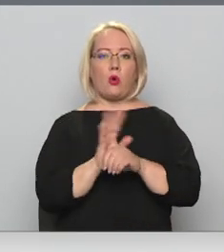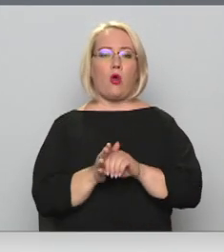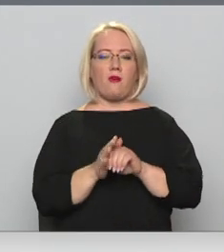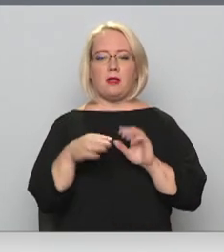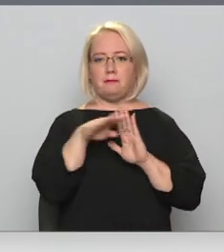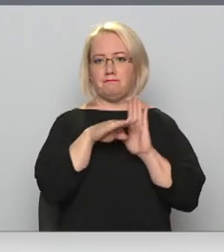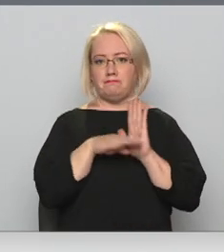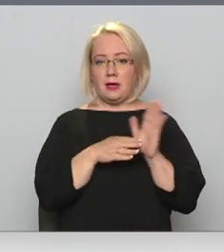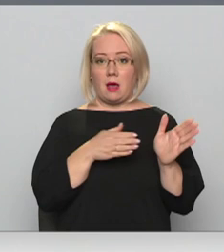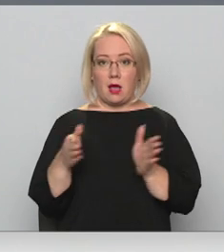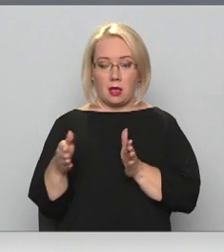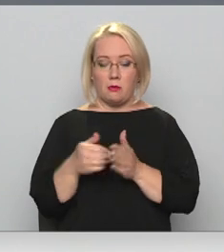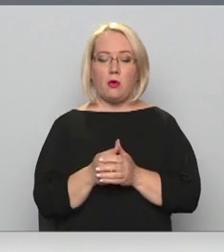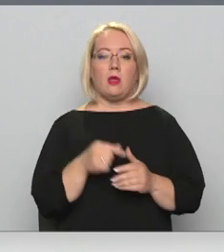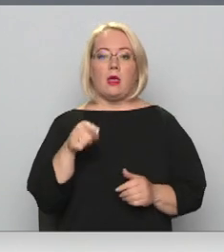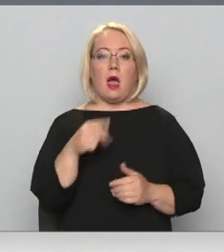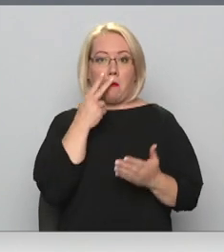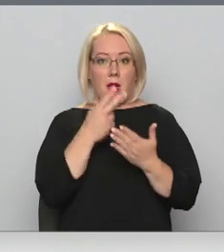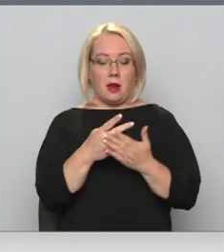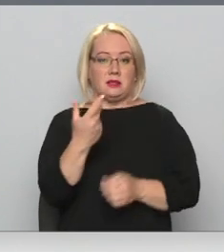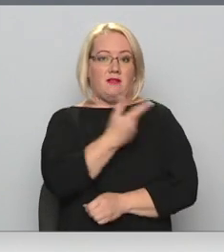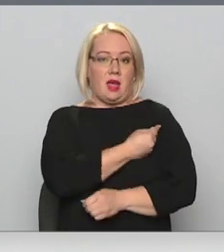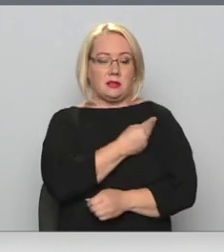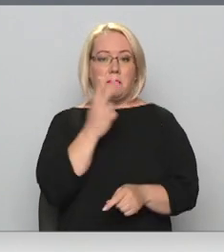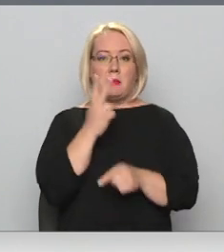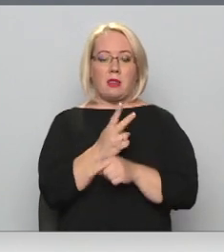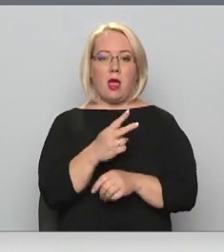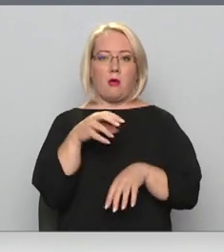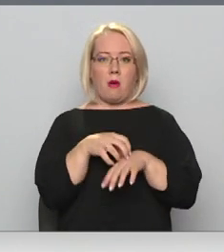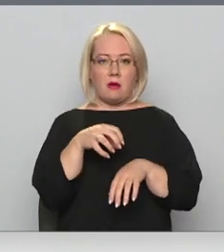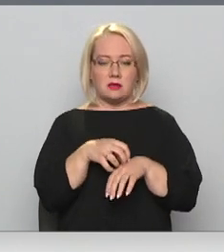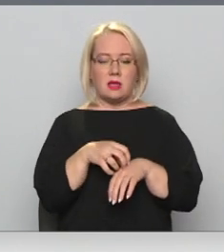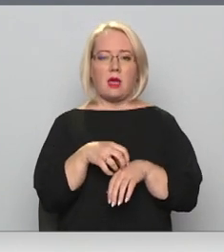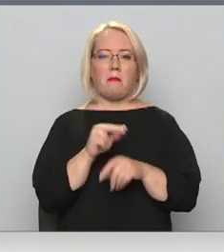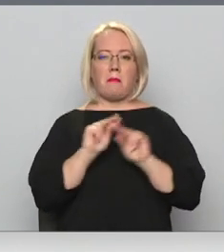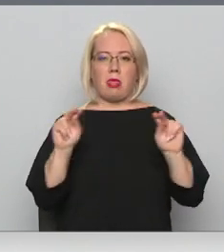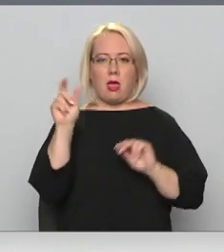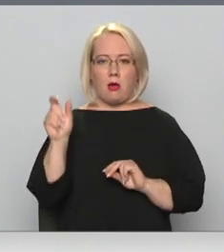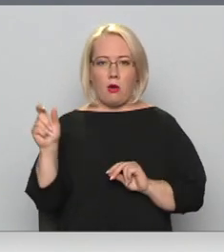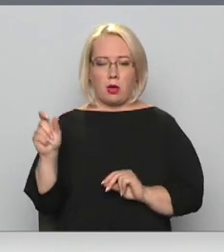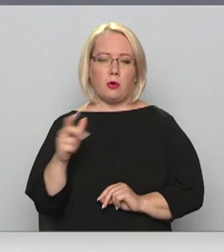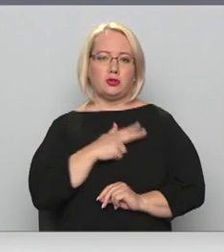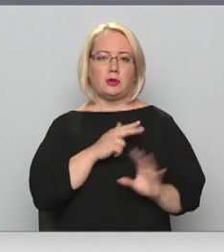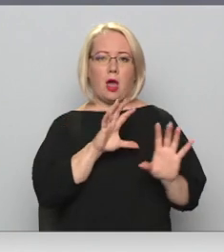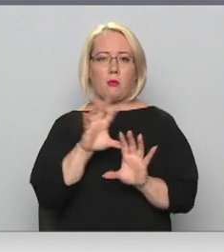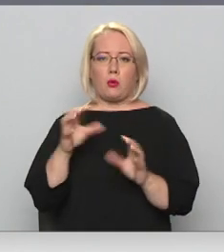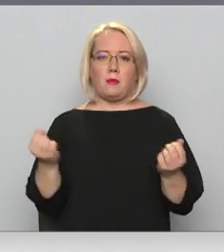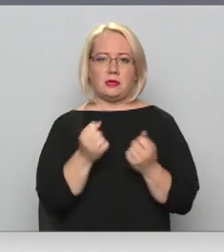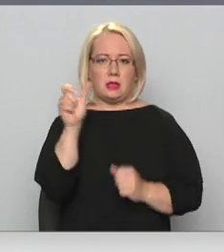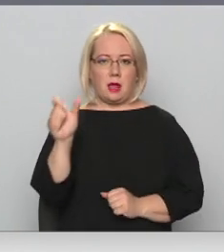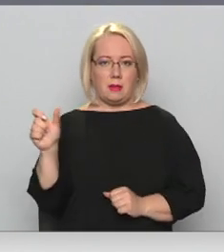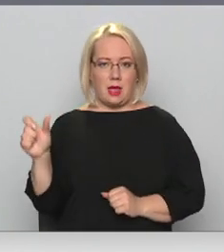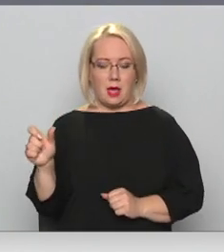pārvaldības kārtību. Tā paredz vakcinācijas pienākumu mediķiem, pedagogiem un sociālās aprūpas darbiniekiem.